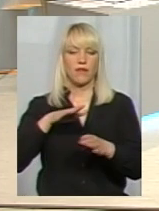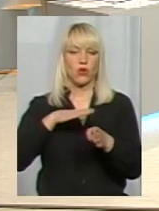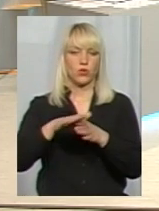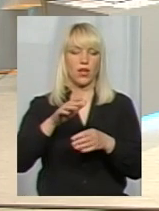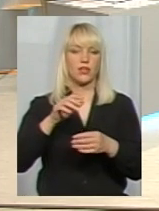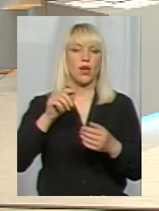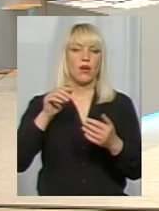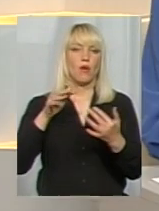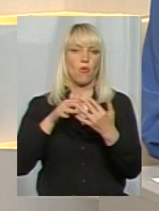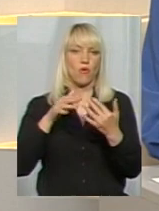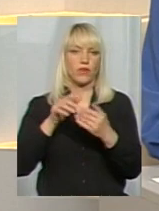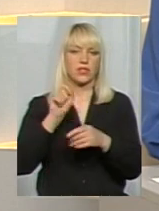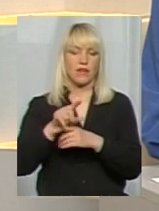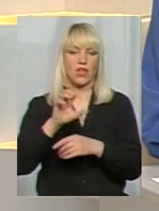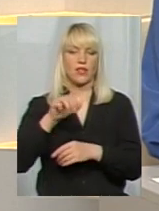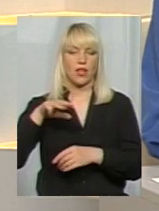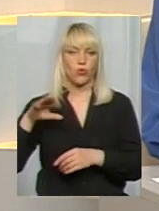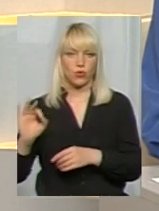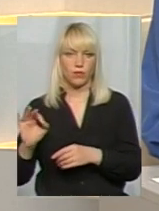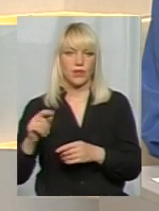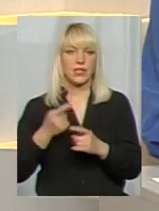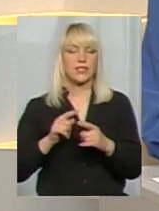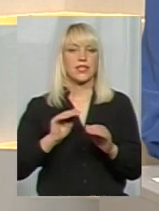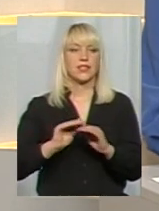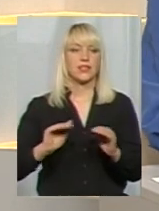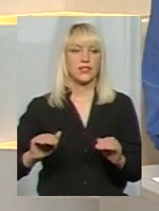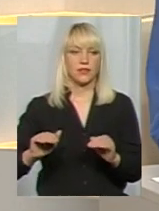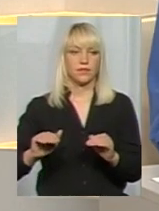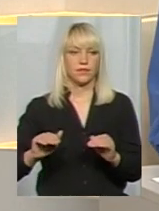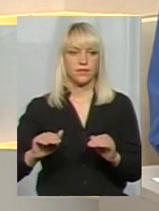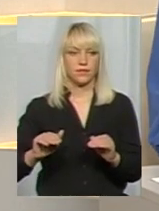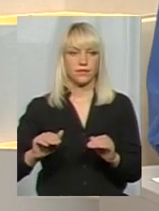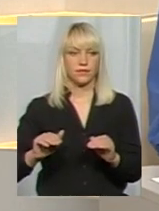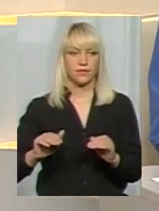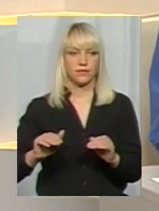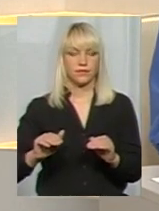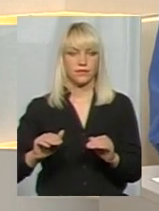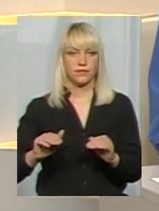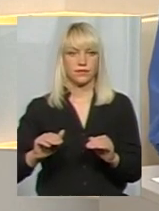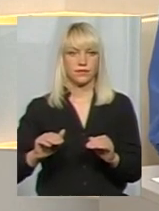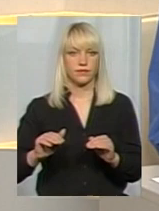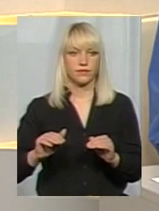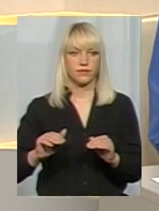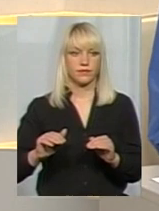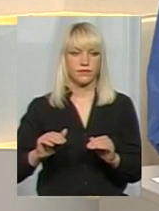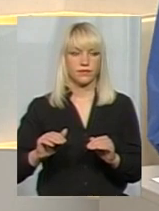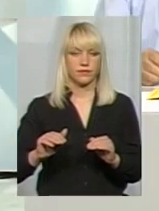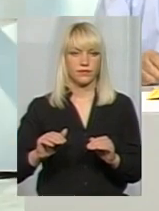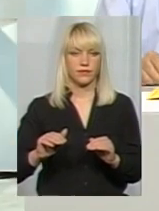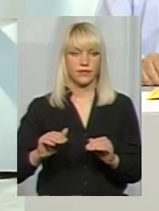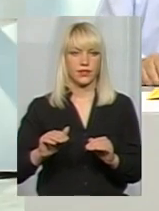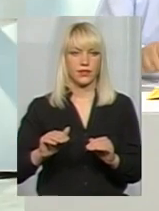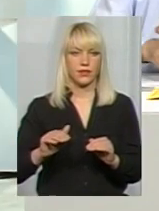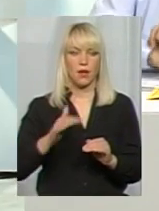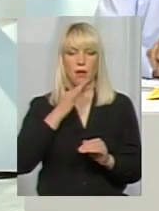завдань в зоні АТО, це діти із